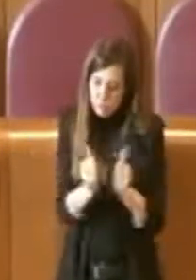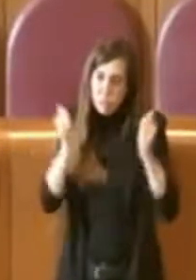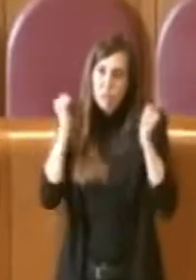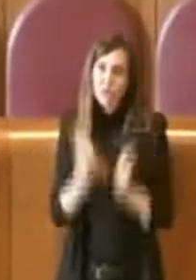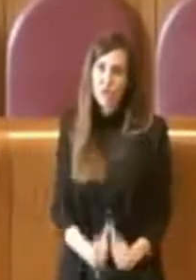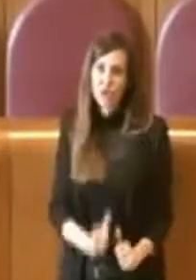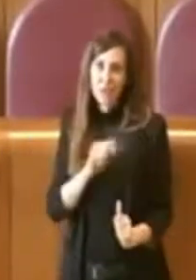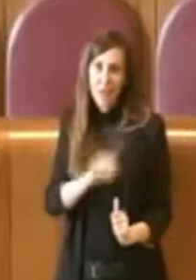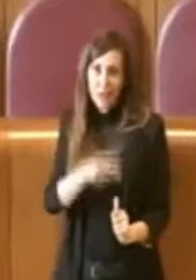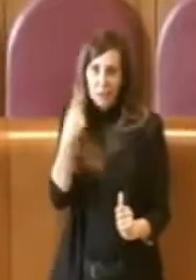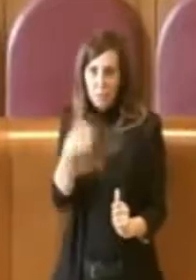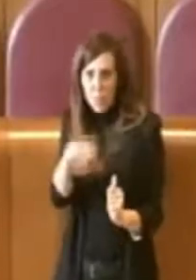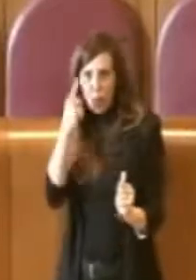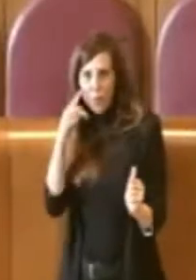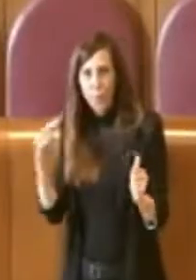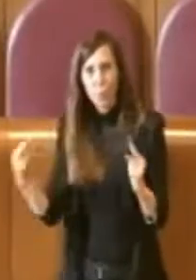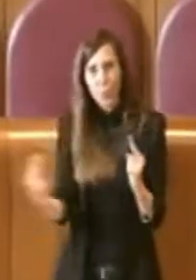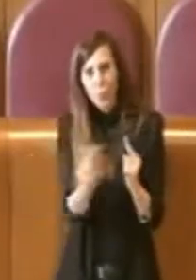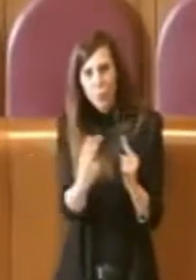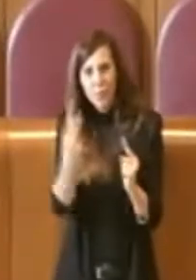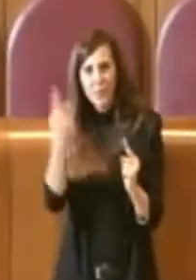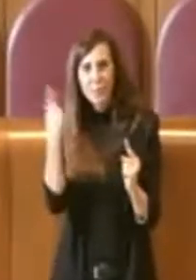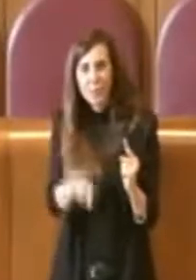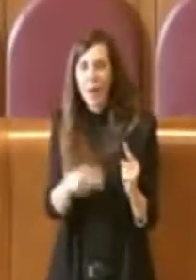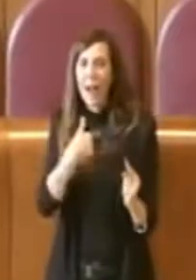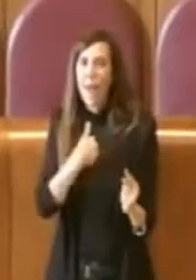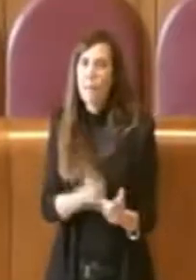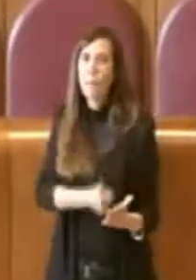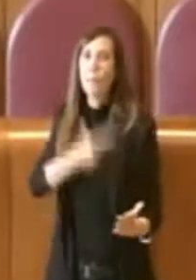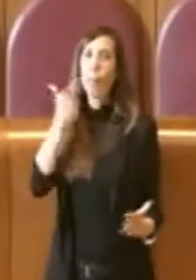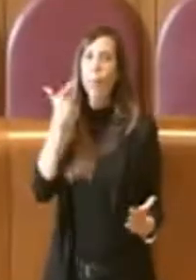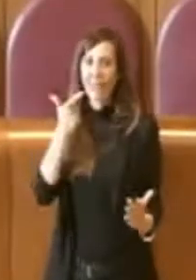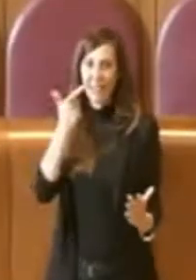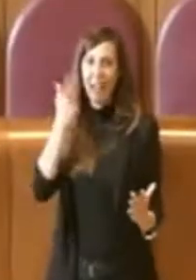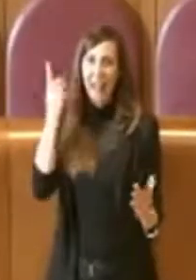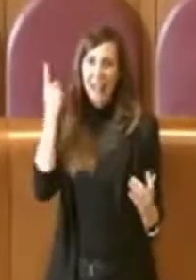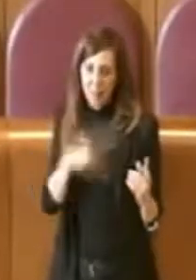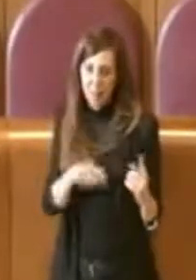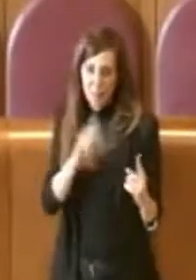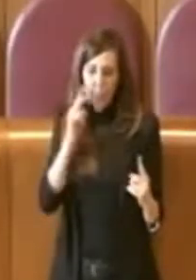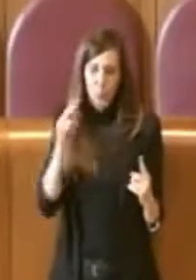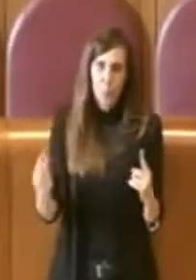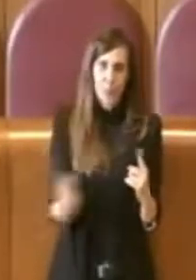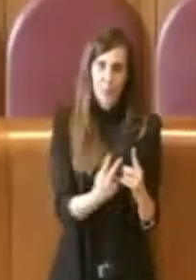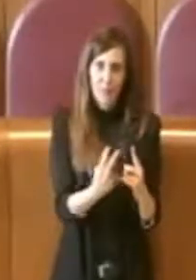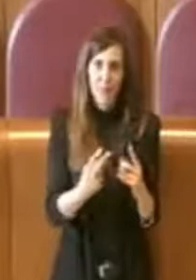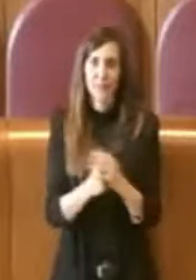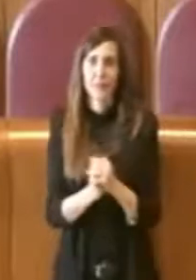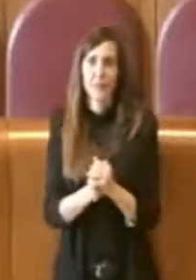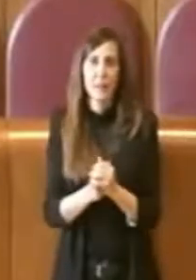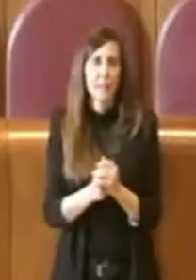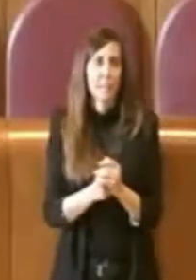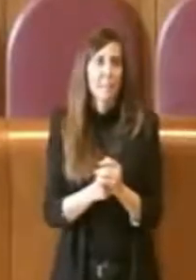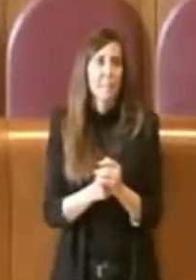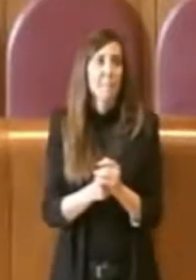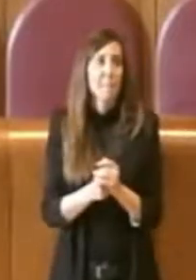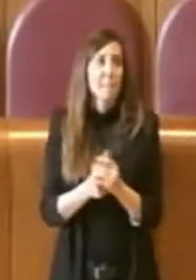su questo aspetto, perché per noi era importante questo aspetto. Dunque